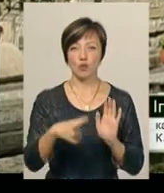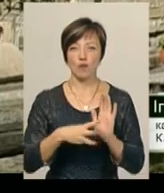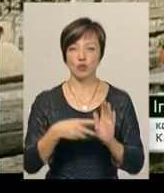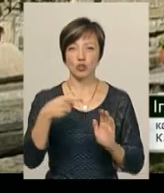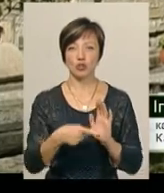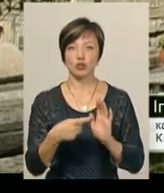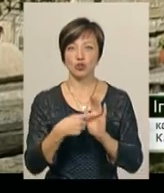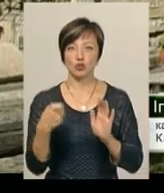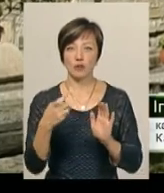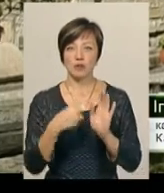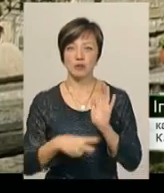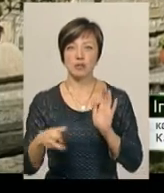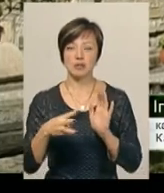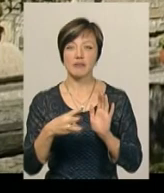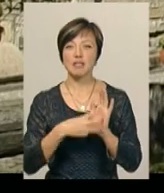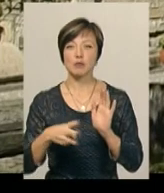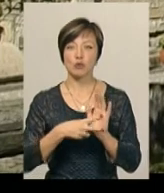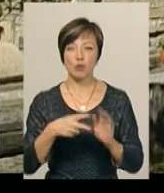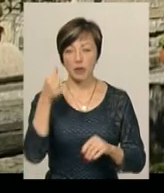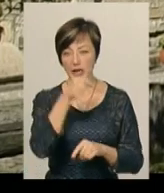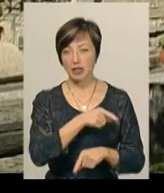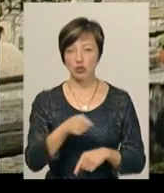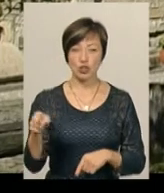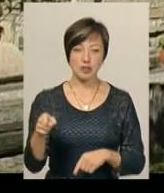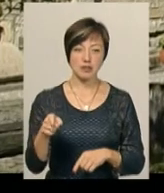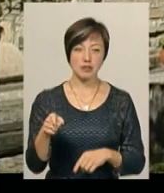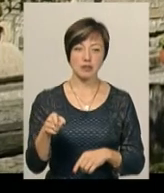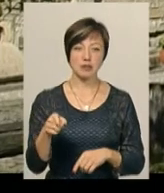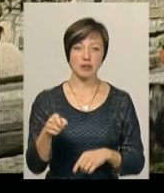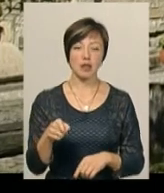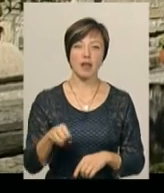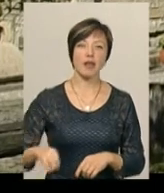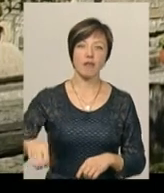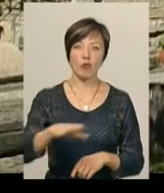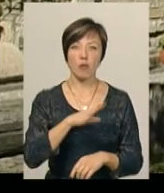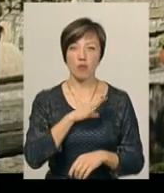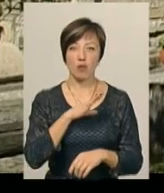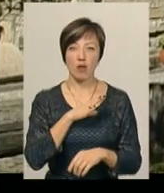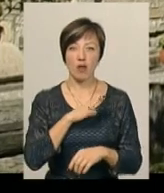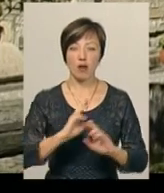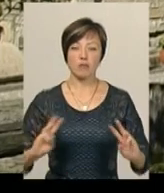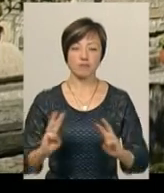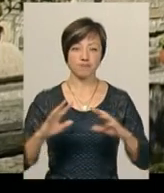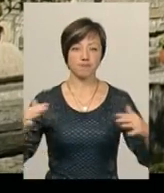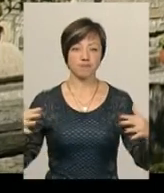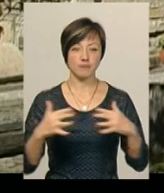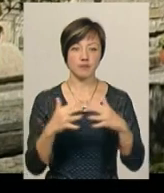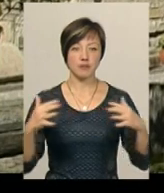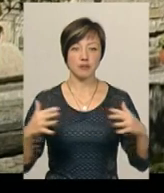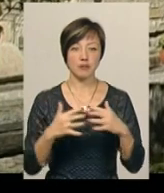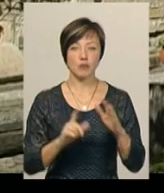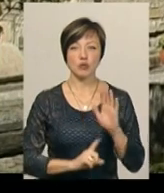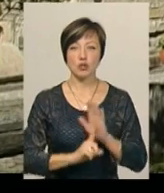-1687 рік. На цей час, практично, Європа була покрита полум'ям війни. Зокрема,